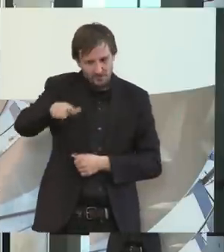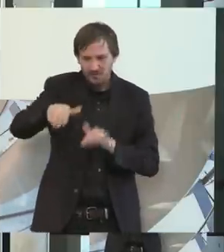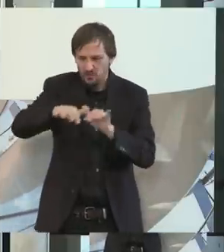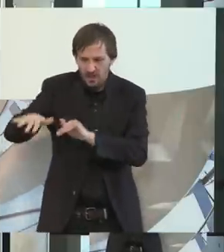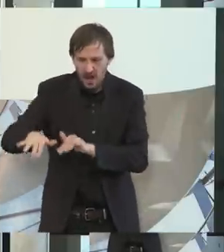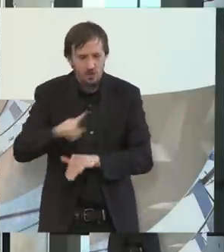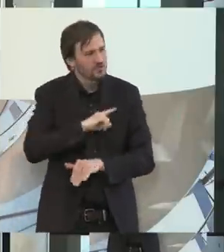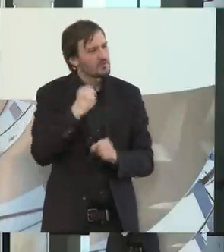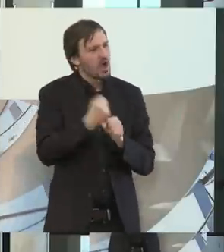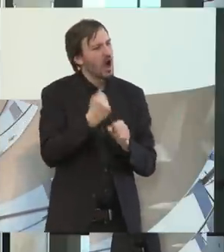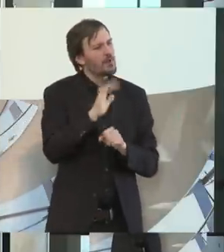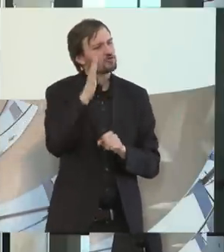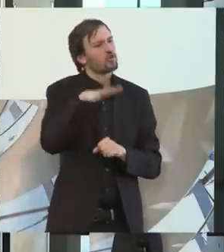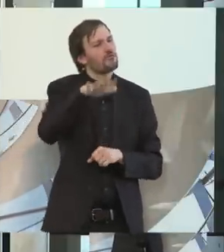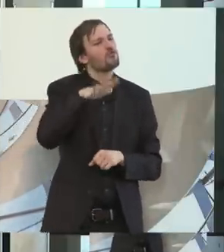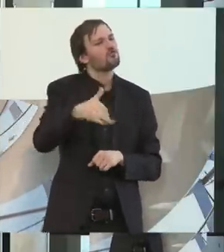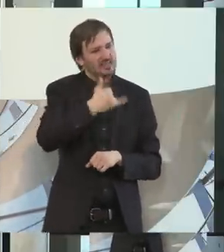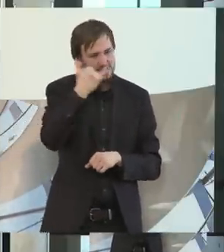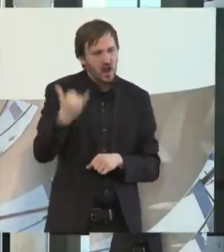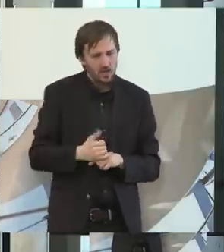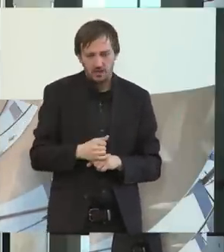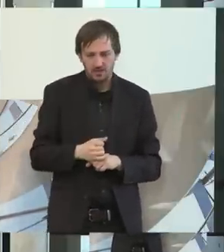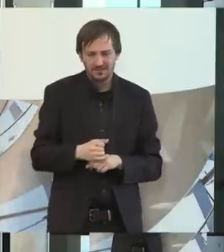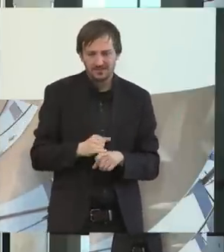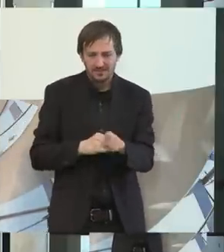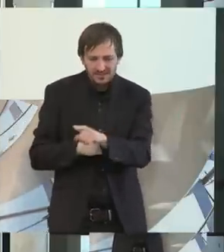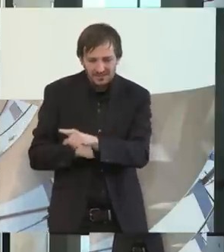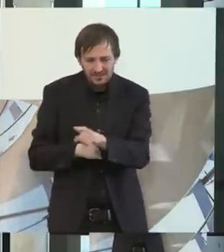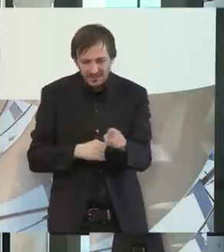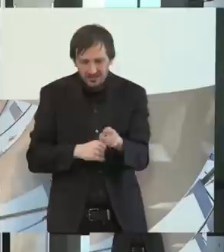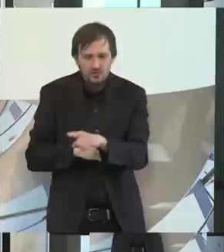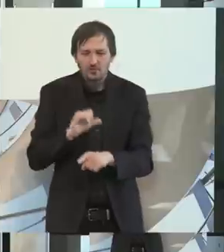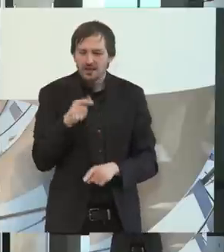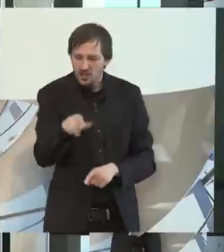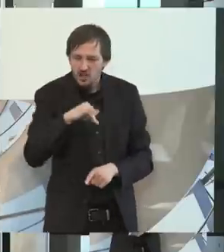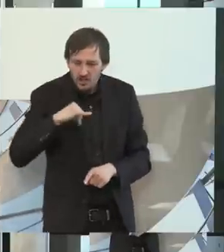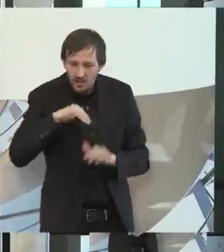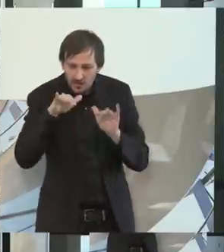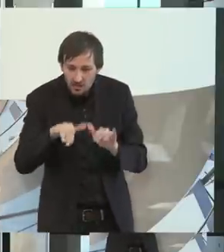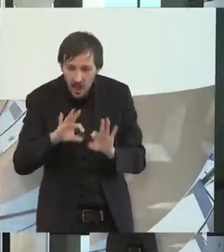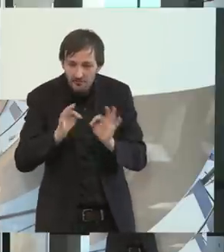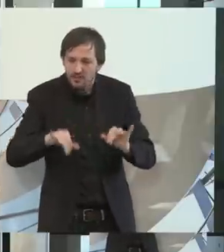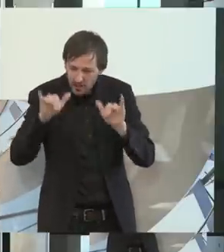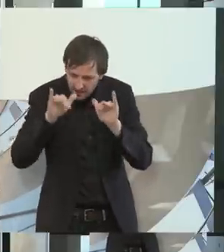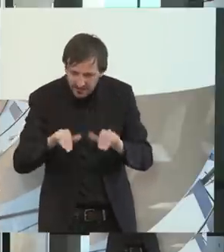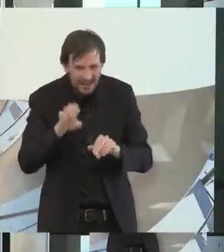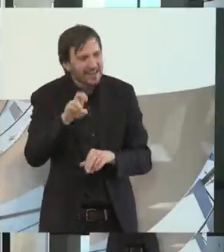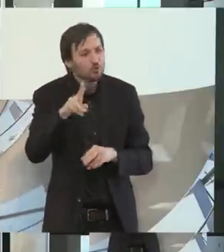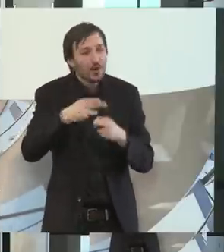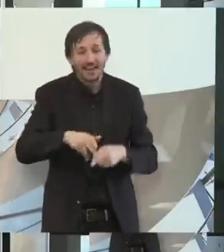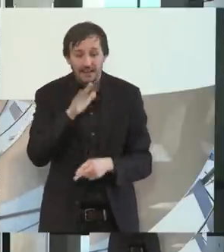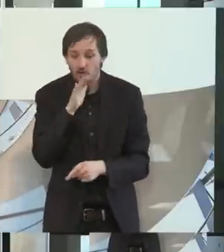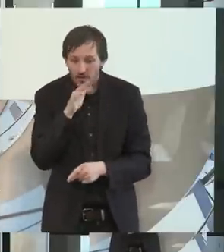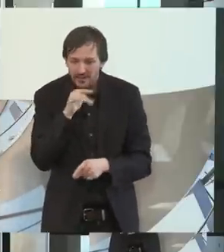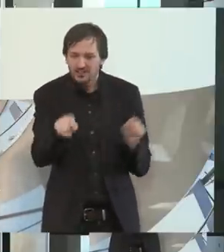mache den Job seit nunmehr 15 Jahren und ich sage mal, ich habe die meisten, die Interesse haben und die die Fähigkeit haben und die noch keine EU-Rente beziehen,